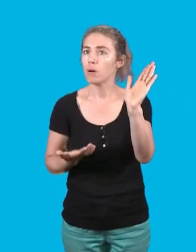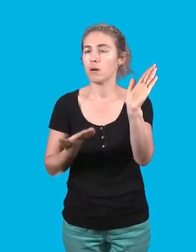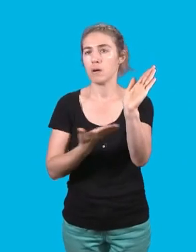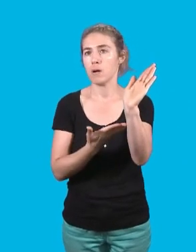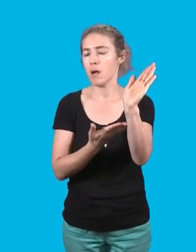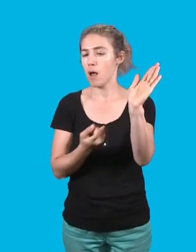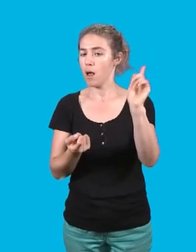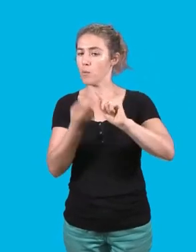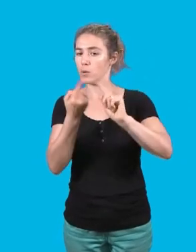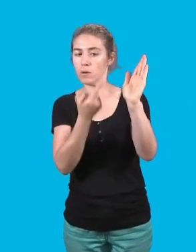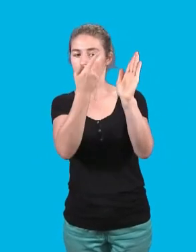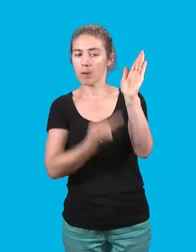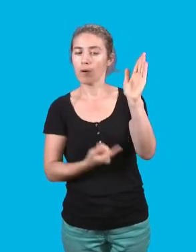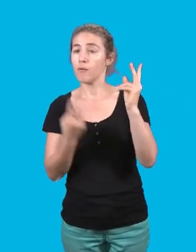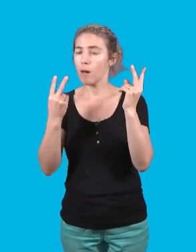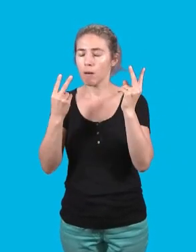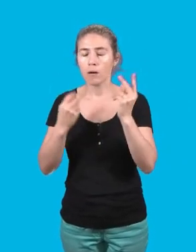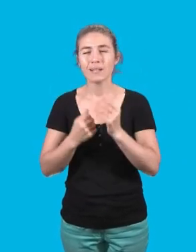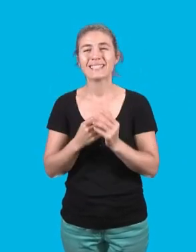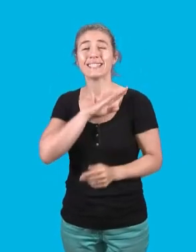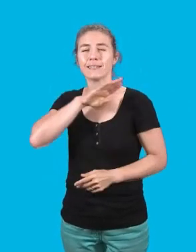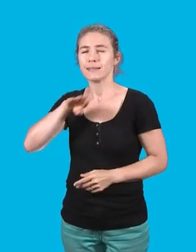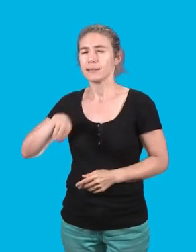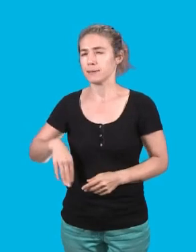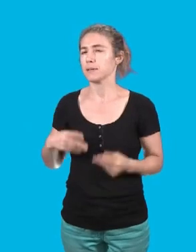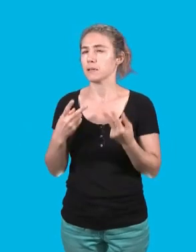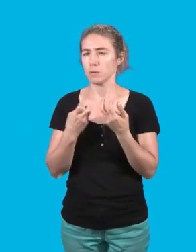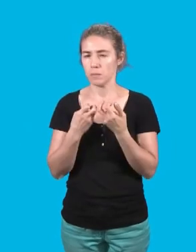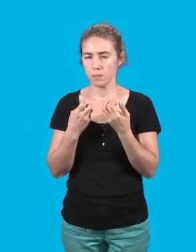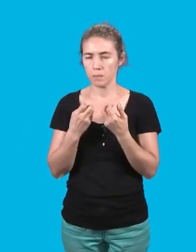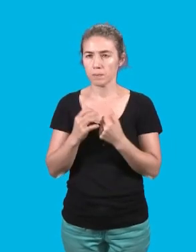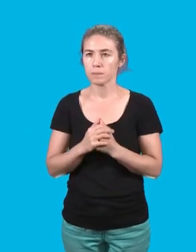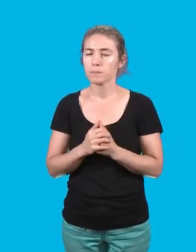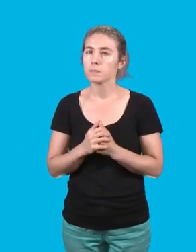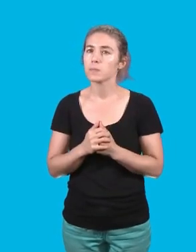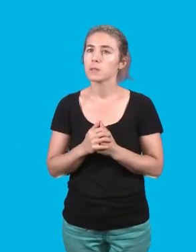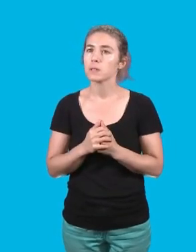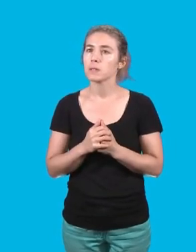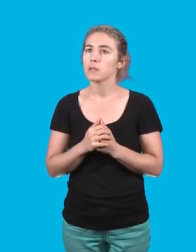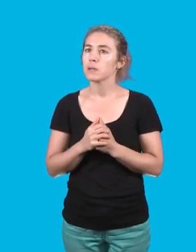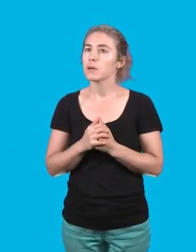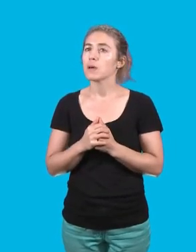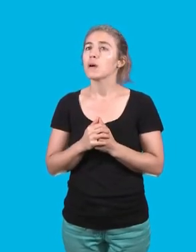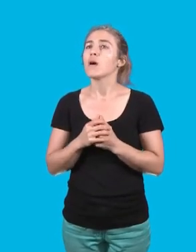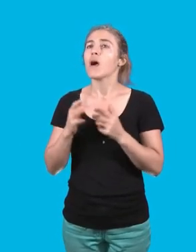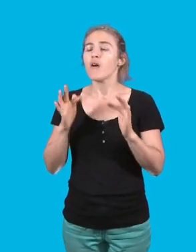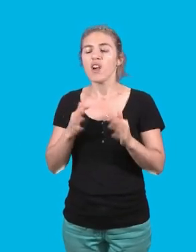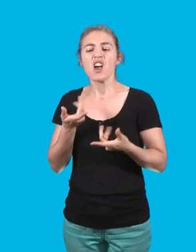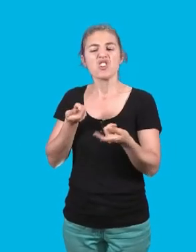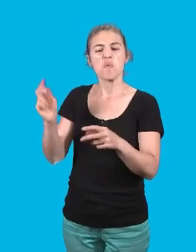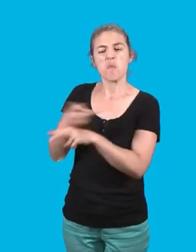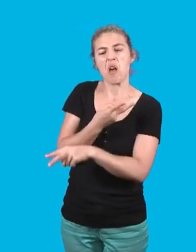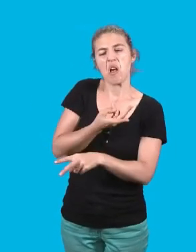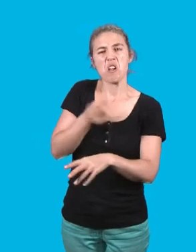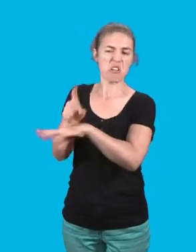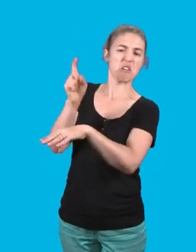précieuses. Un dernier exemple, puisqu'on nous parle du procès en mauvaise gestion. J'ai